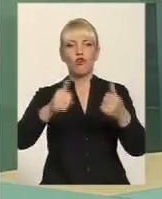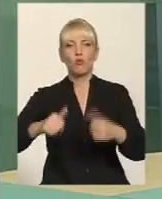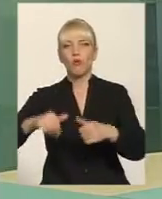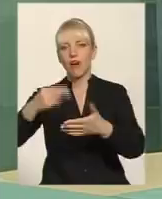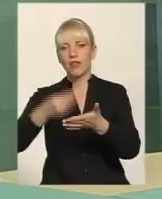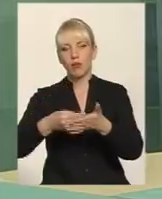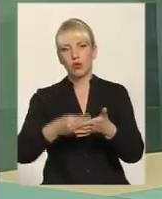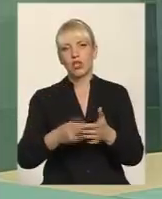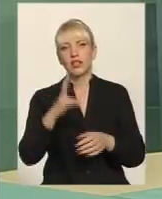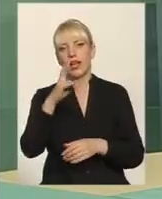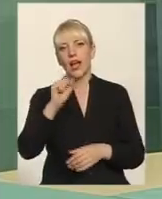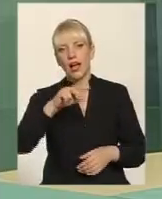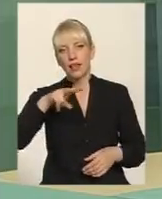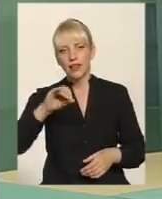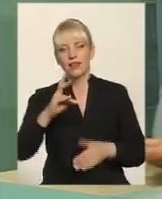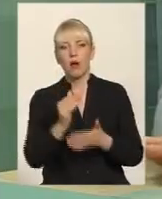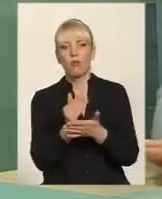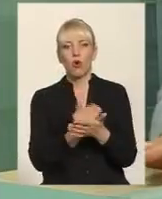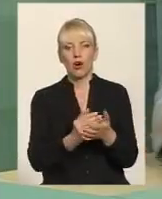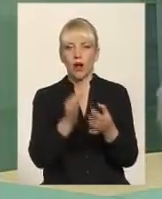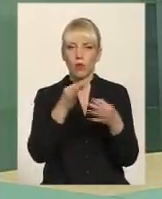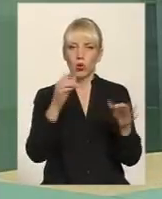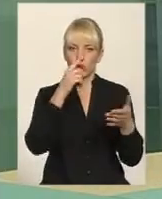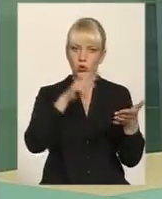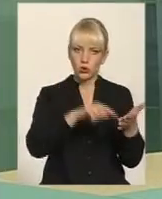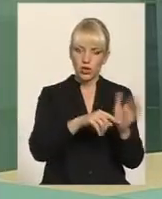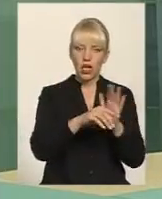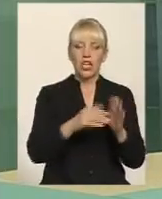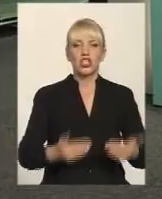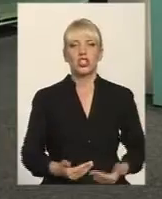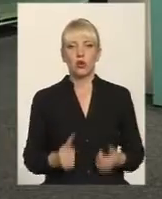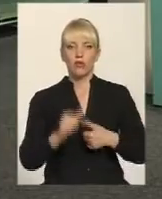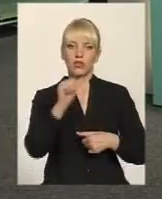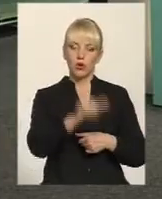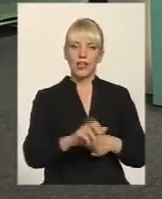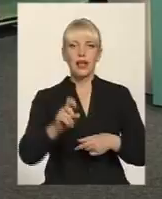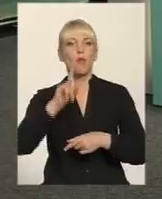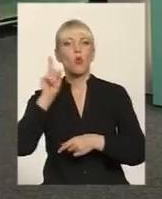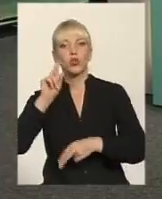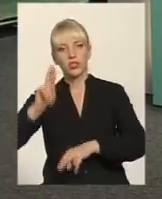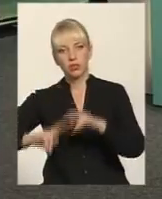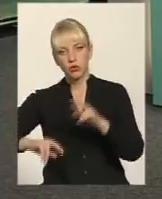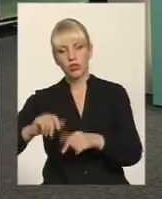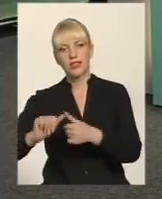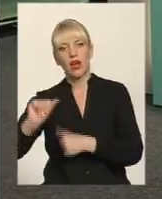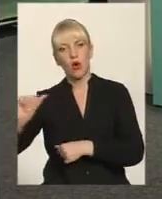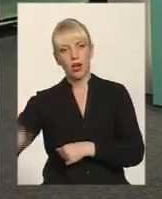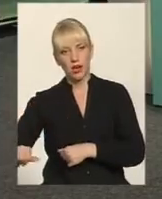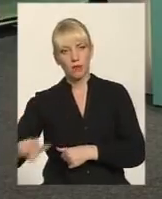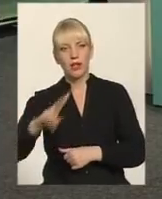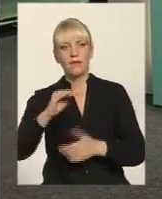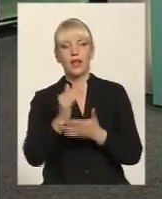Але на програми «Доступне житло» – це окремо. На програму «Молодіжне житлове будівництво» – це окремо. На